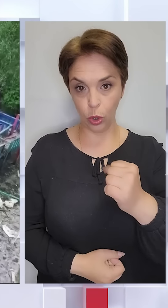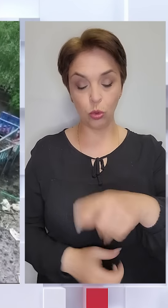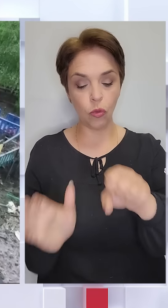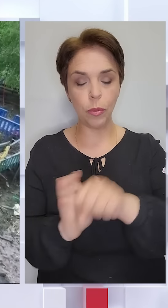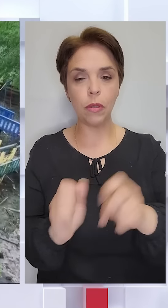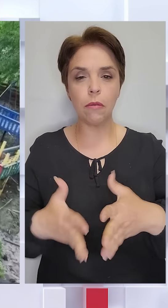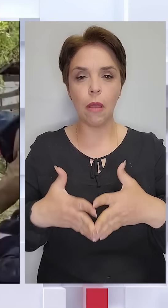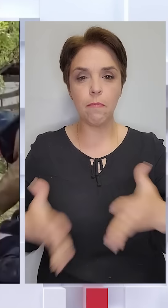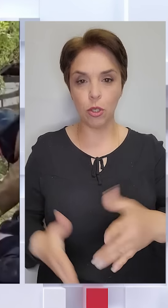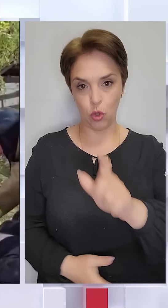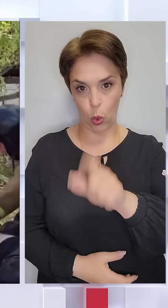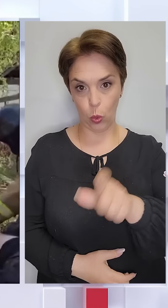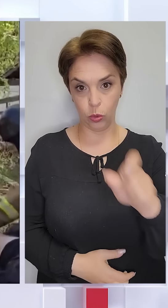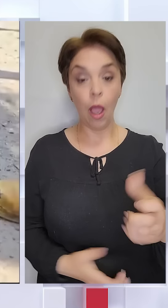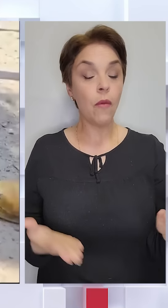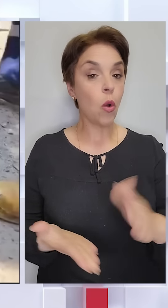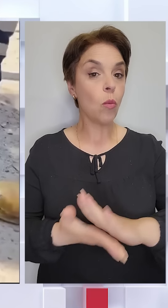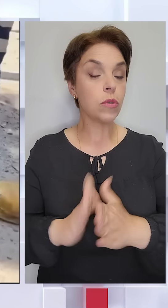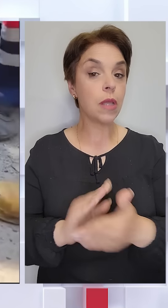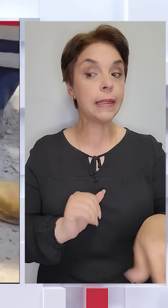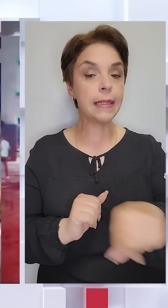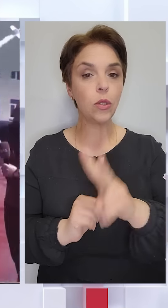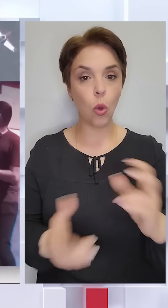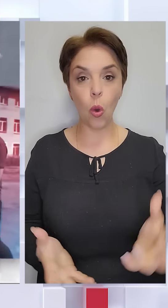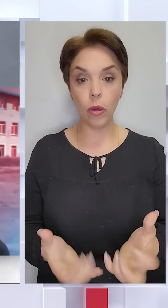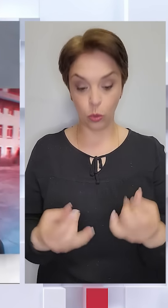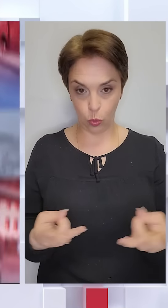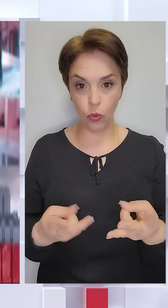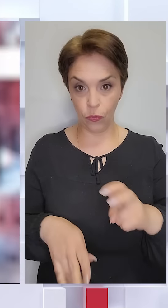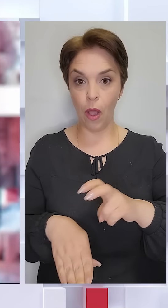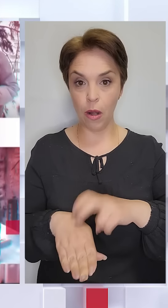якнайбільше людей, у якому стані ті, кого рятують лікарі.